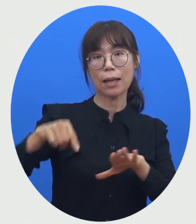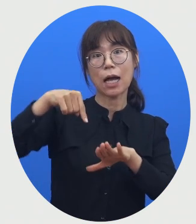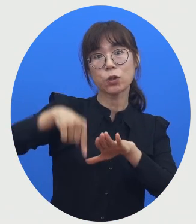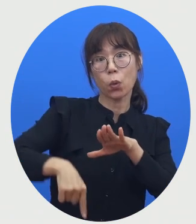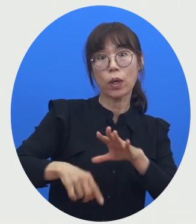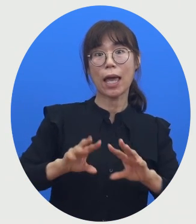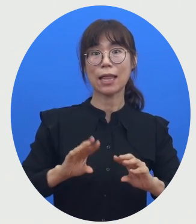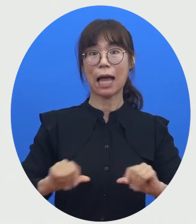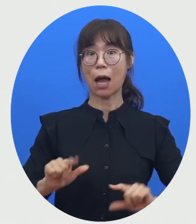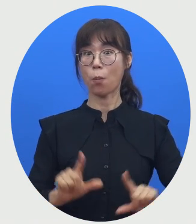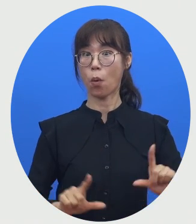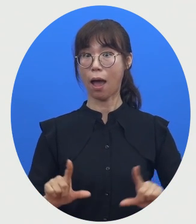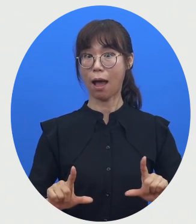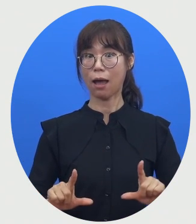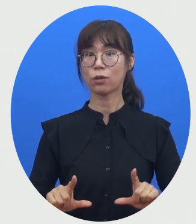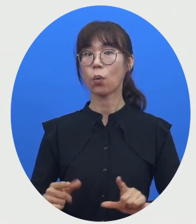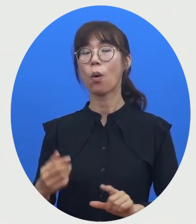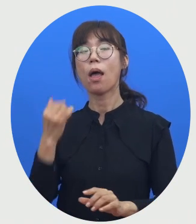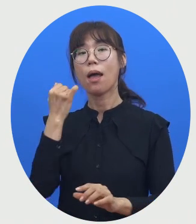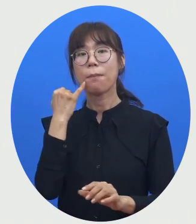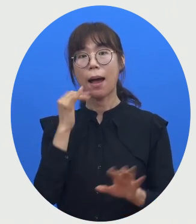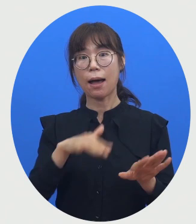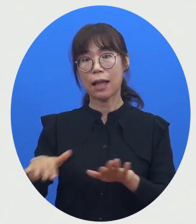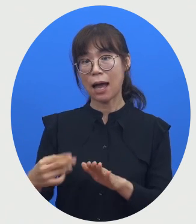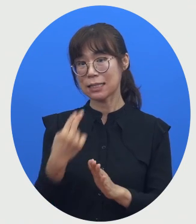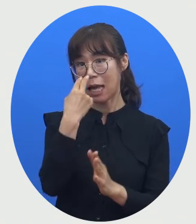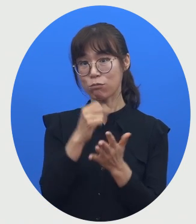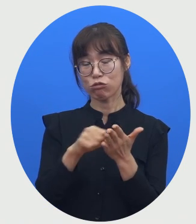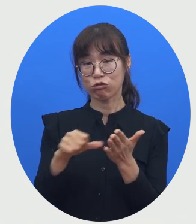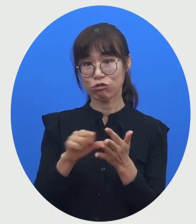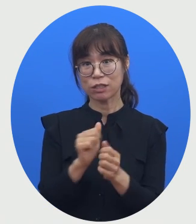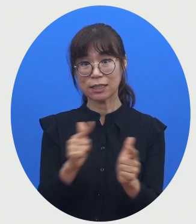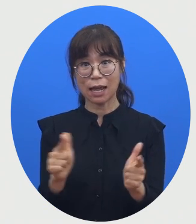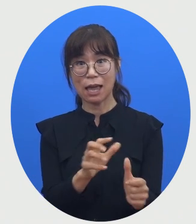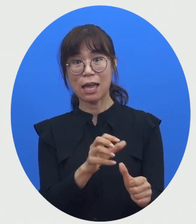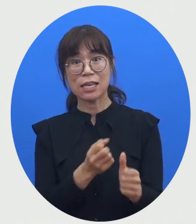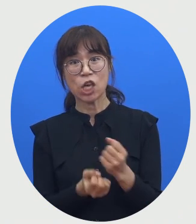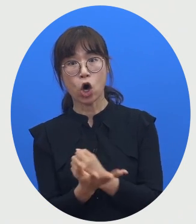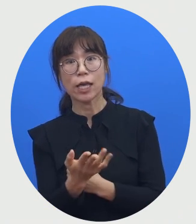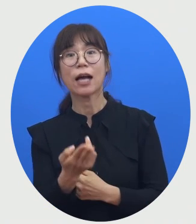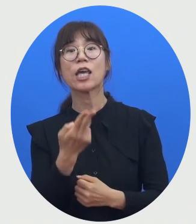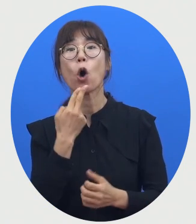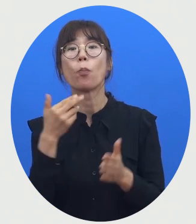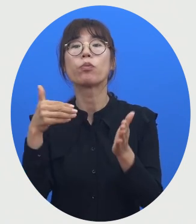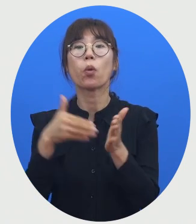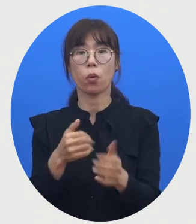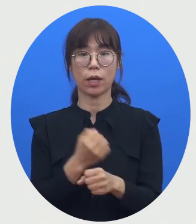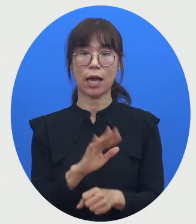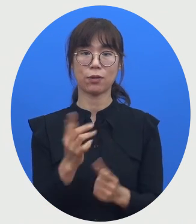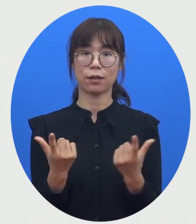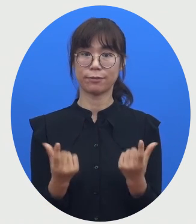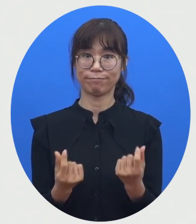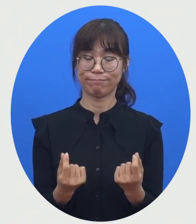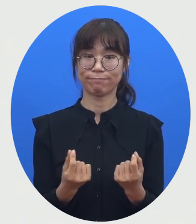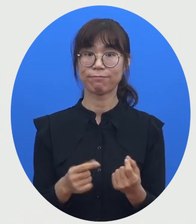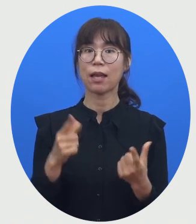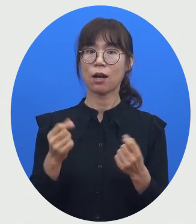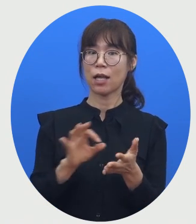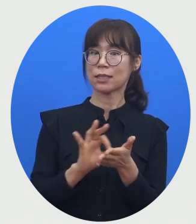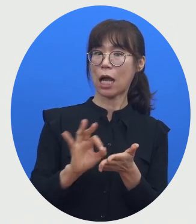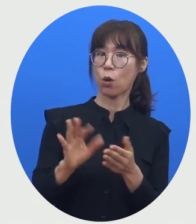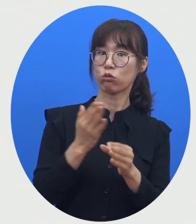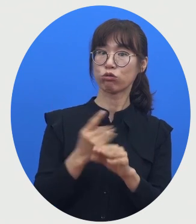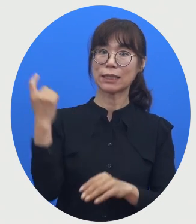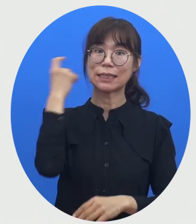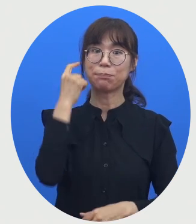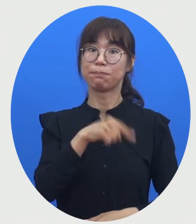해양 생물에 영향을 미치지 않는 범위에서 이루어져야 할 것이에요. 그래서 이렇게 사용하는